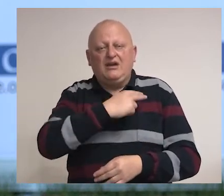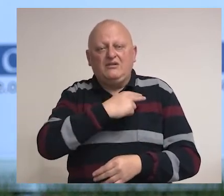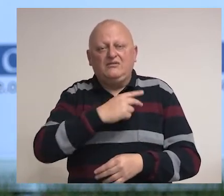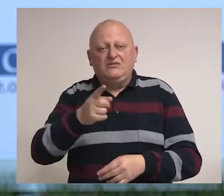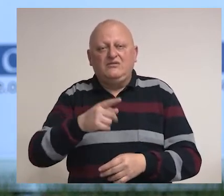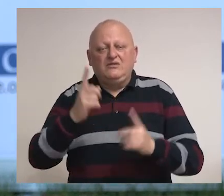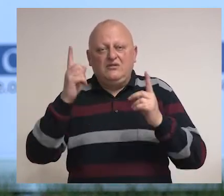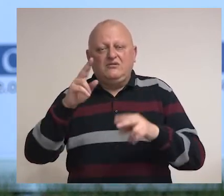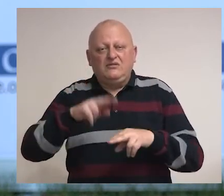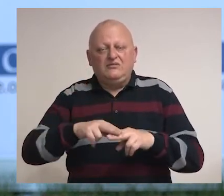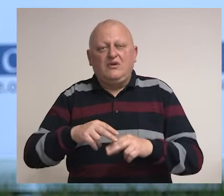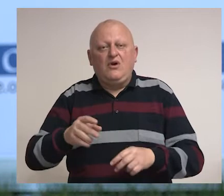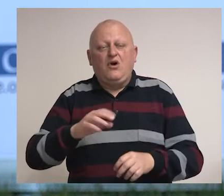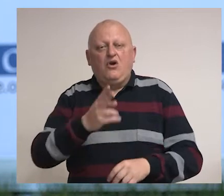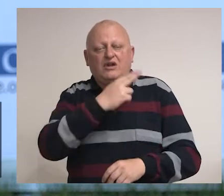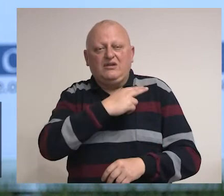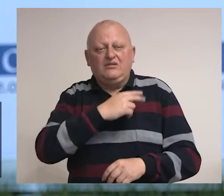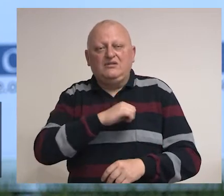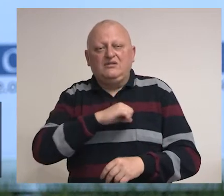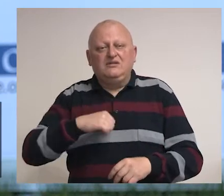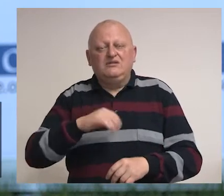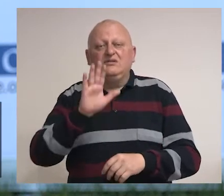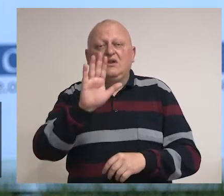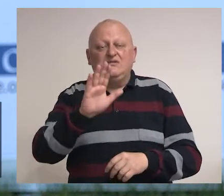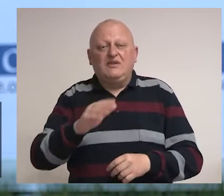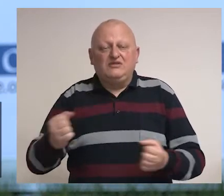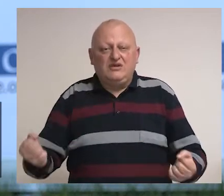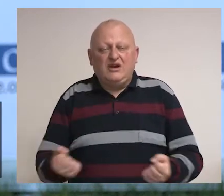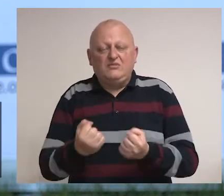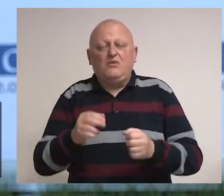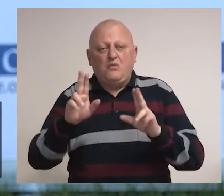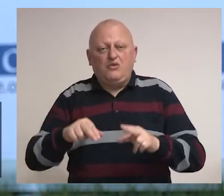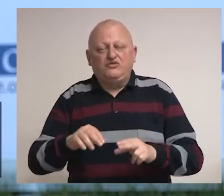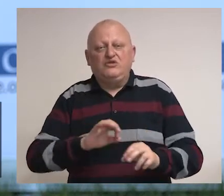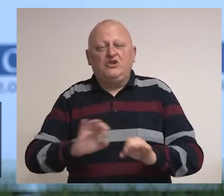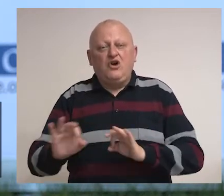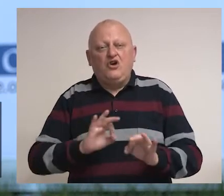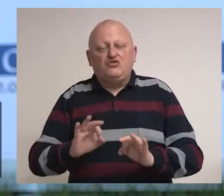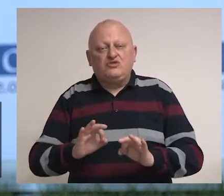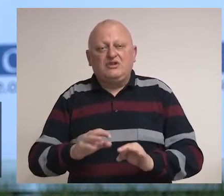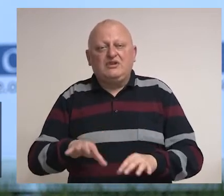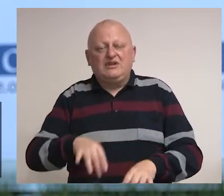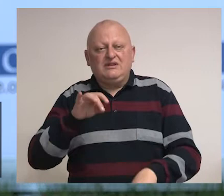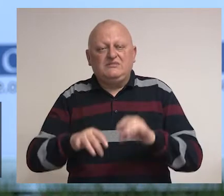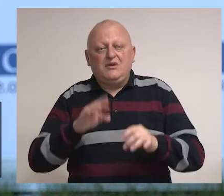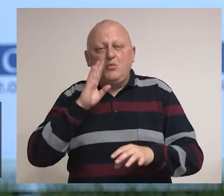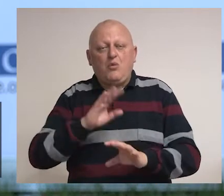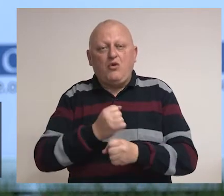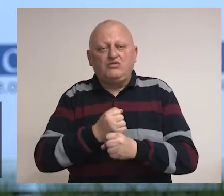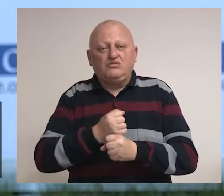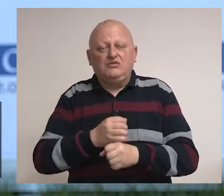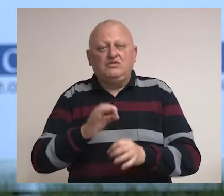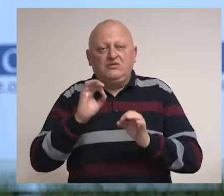i pravosudnim organima. Samo uz vaš angažman možemo osigurati da izbori u BiH